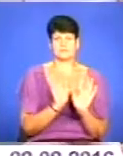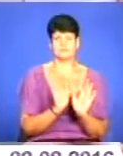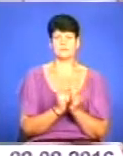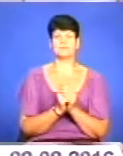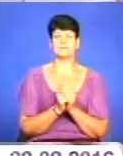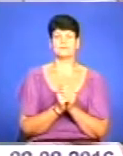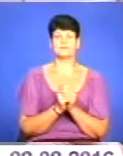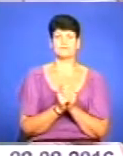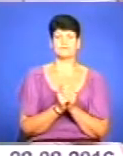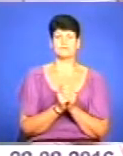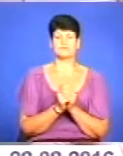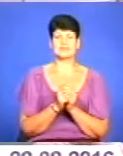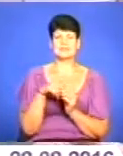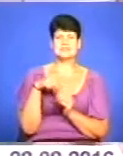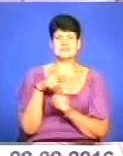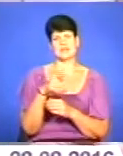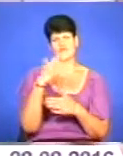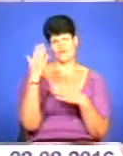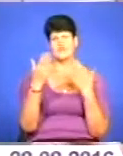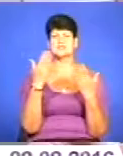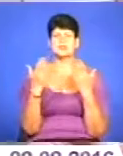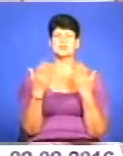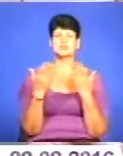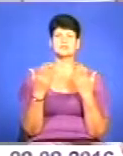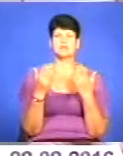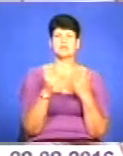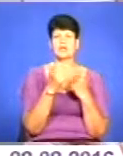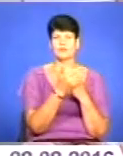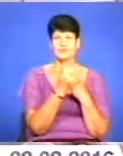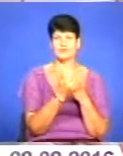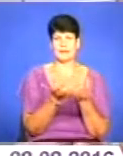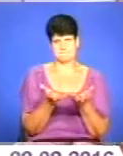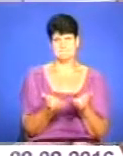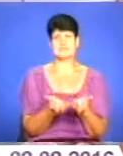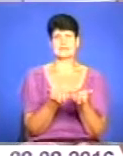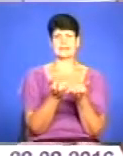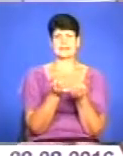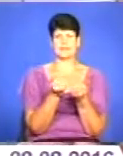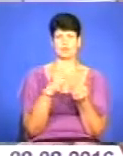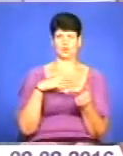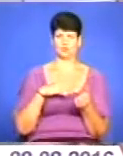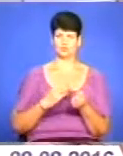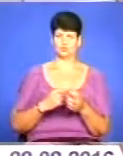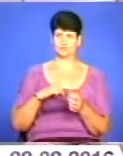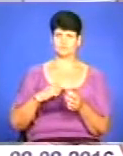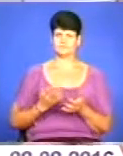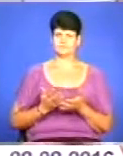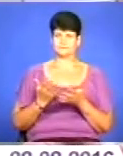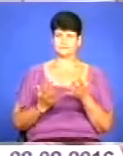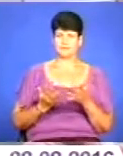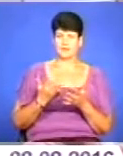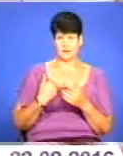і зайдеш веселіше. І вони підтримують, піднімають дух. Ну, і я їм